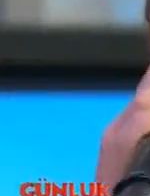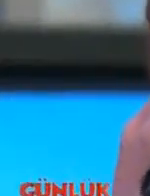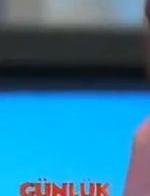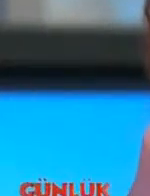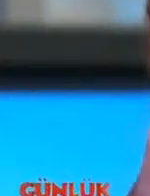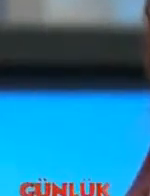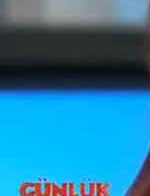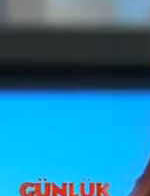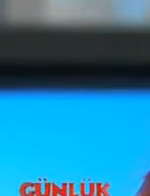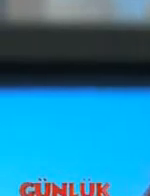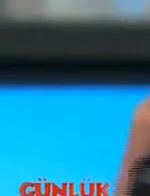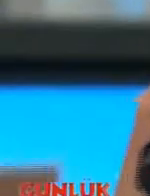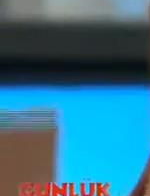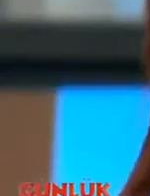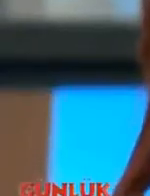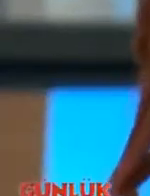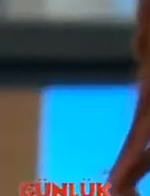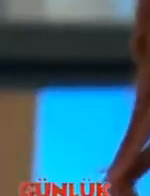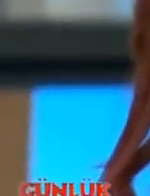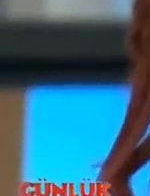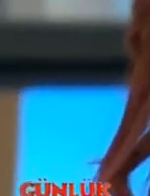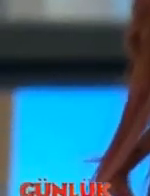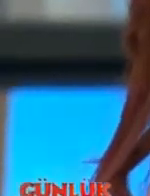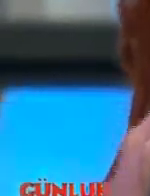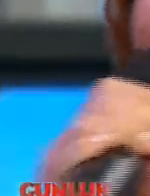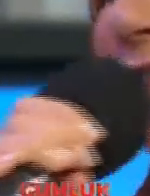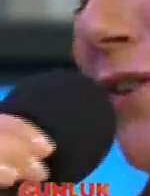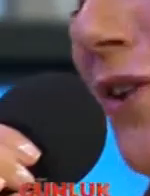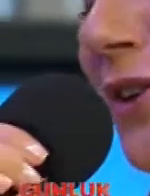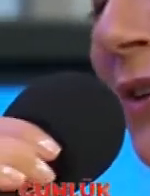Aşka zulmedik, küsmesen yeter